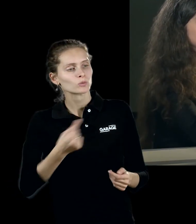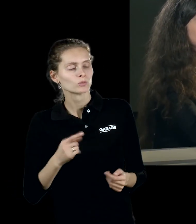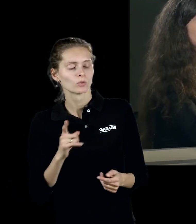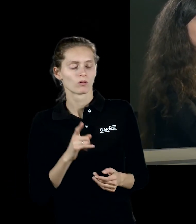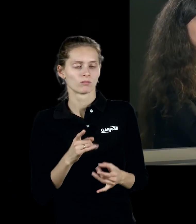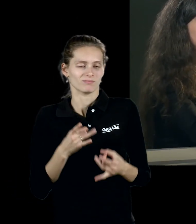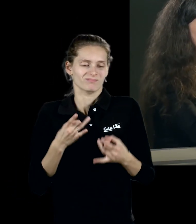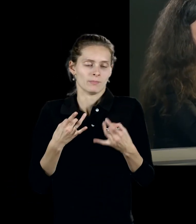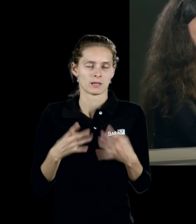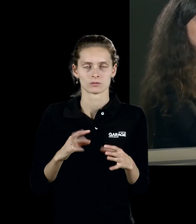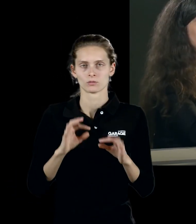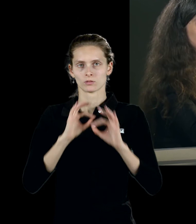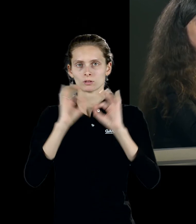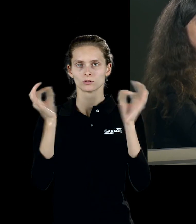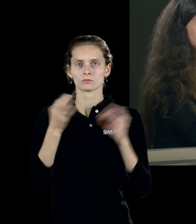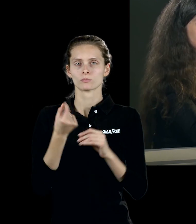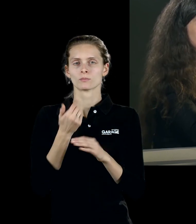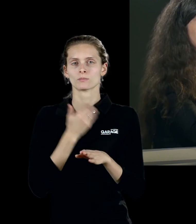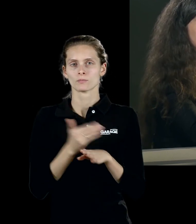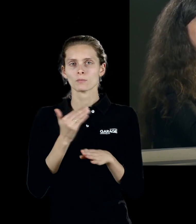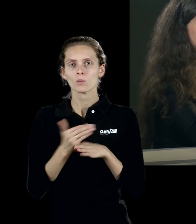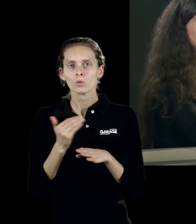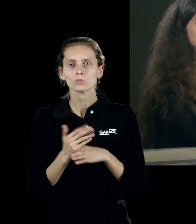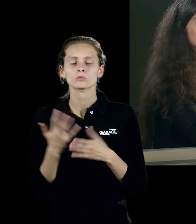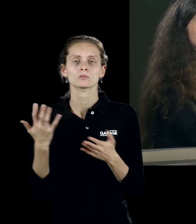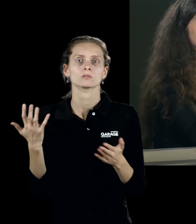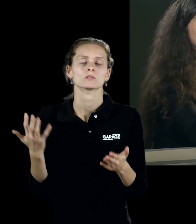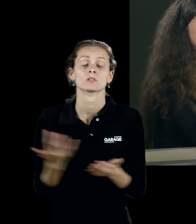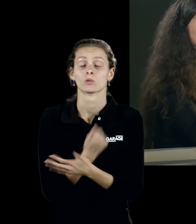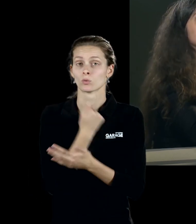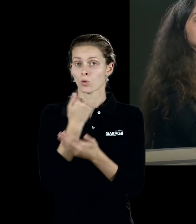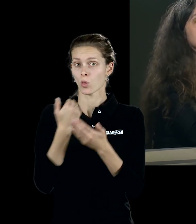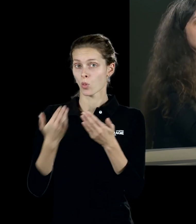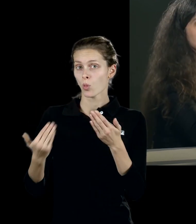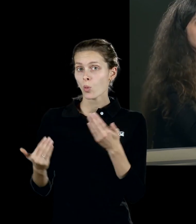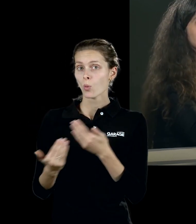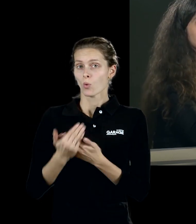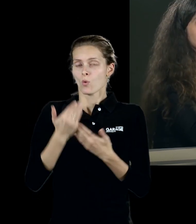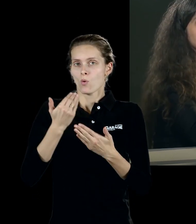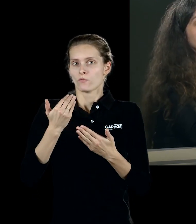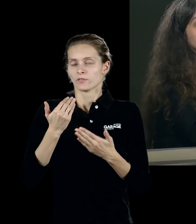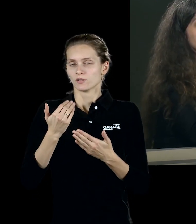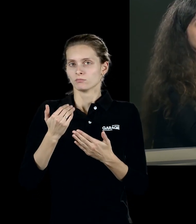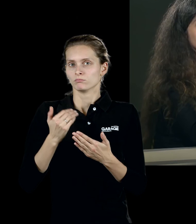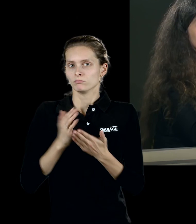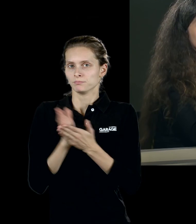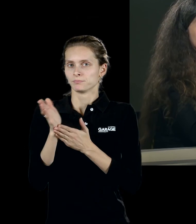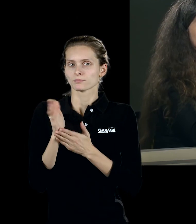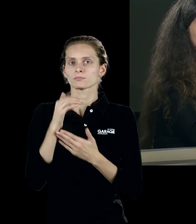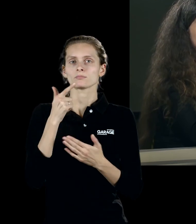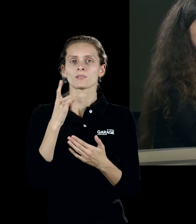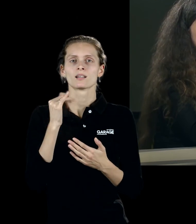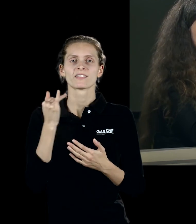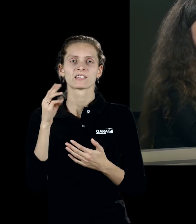интересно, что немного позже находится некий новый эквивалент этого примитивизма – это граффити, это